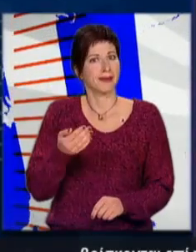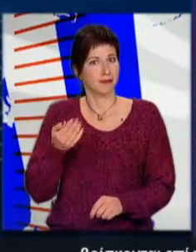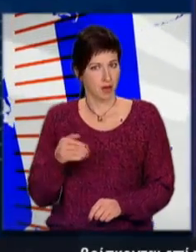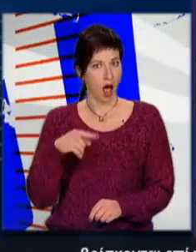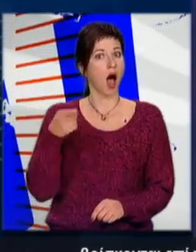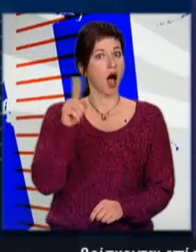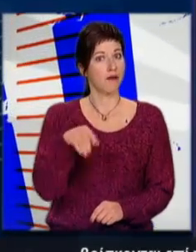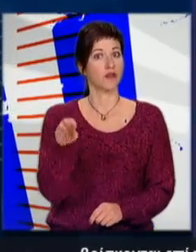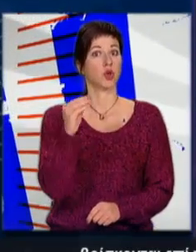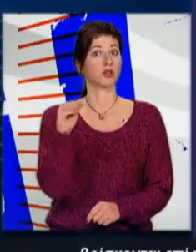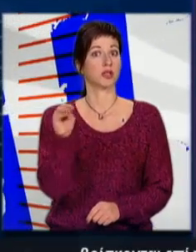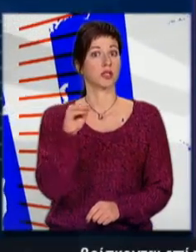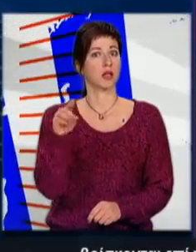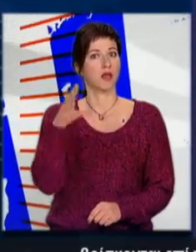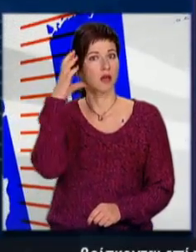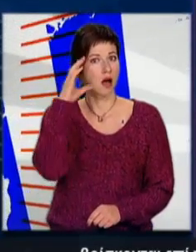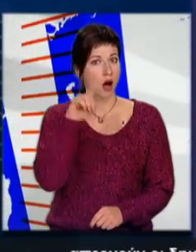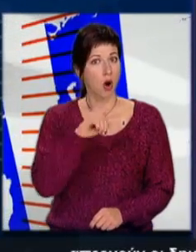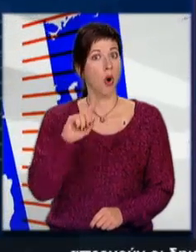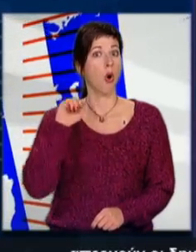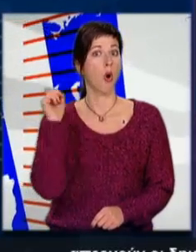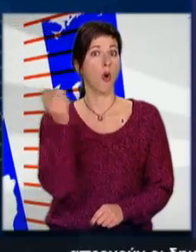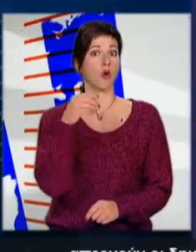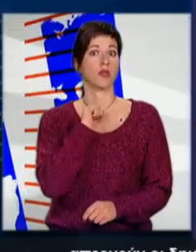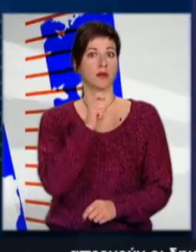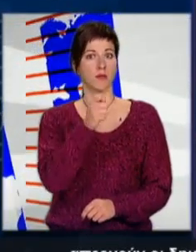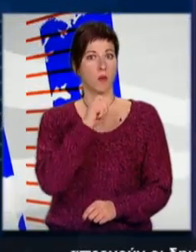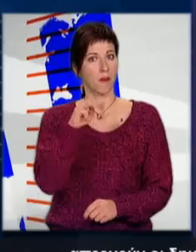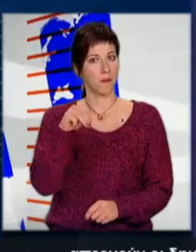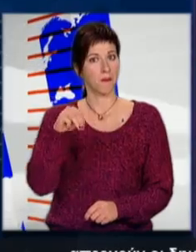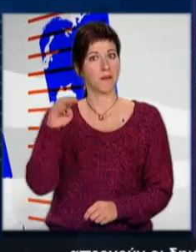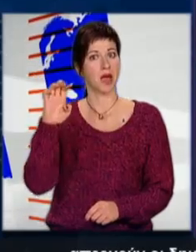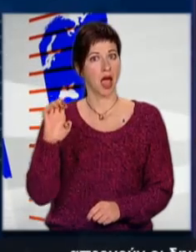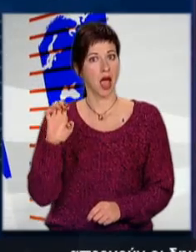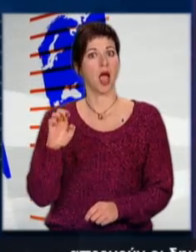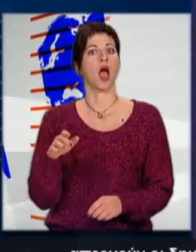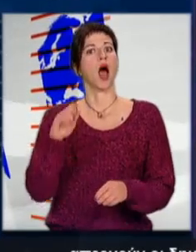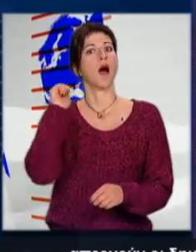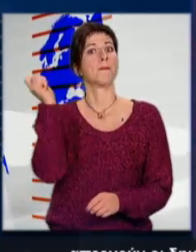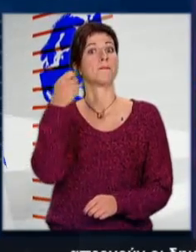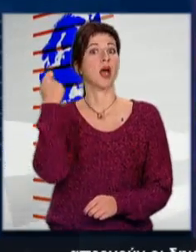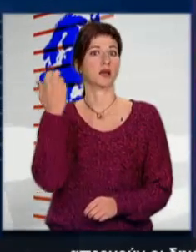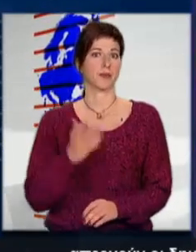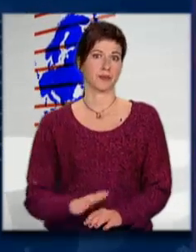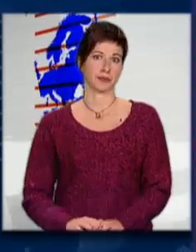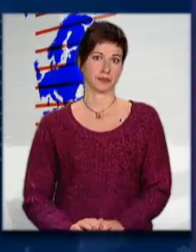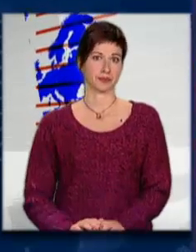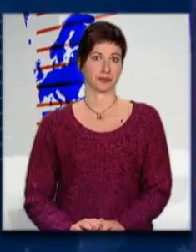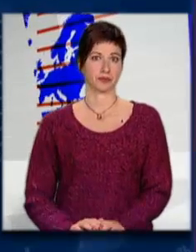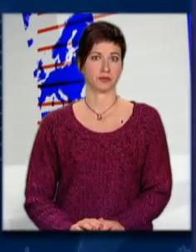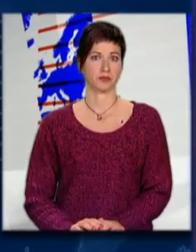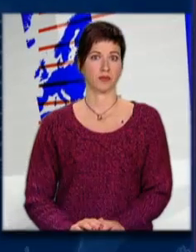ημέρα νωρίτερα, αύριο Τετάρτη, υπενθυμίζεται πως απεργούν οι δημοσιογράφοι όλων των μέσων μαζικής ενημέρωσης.